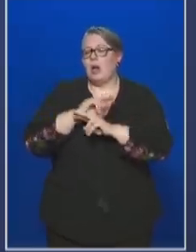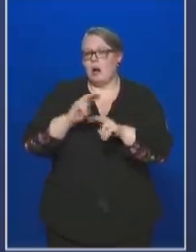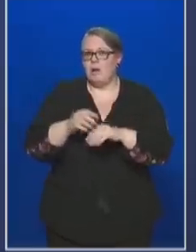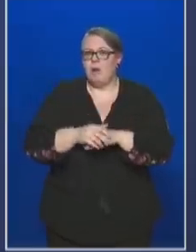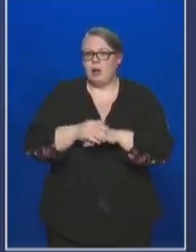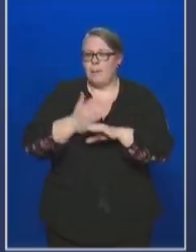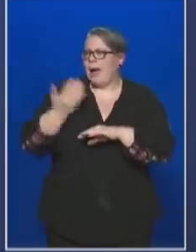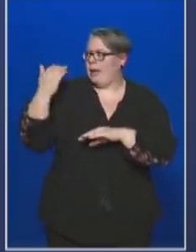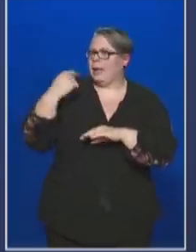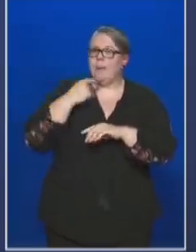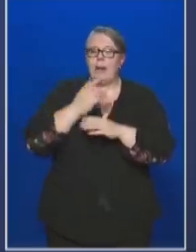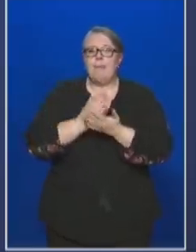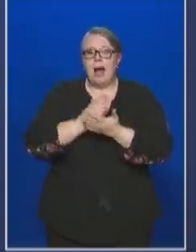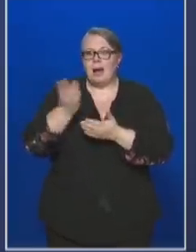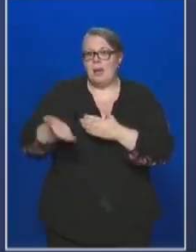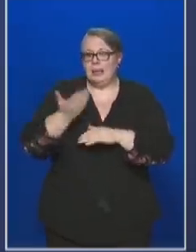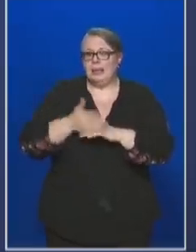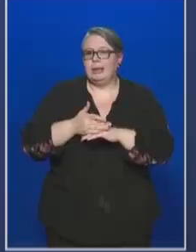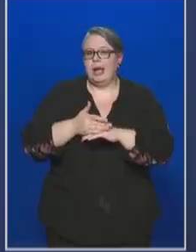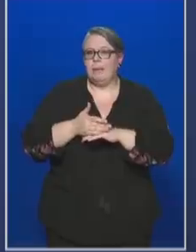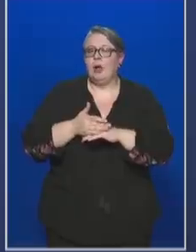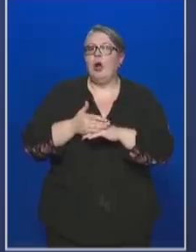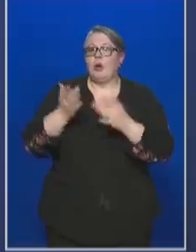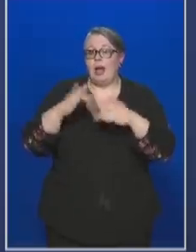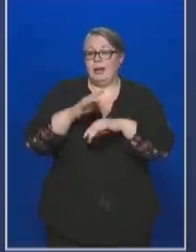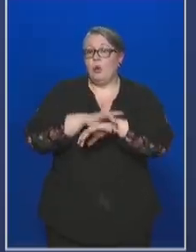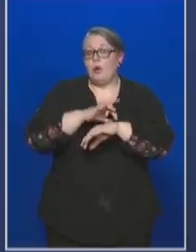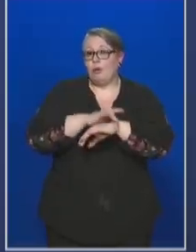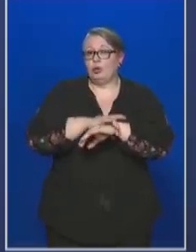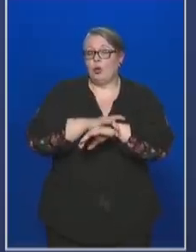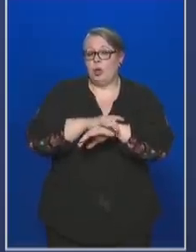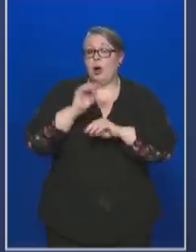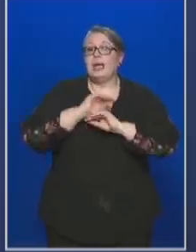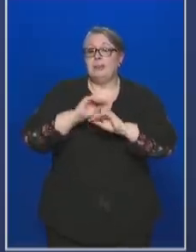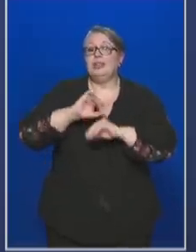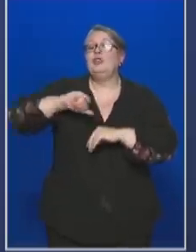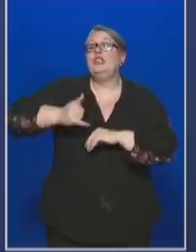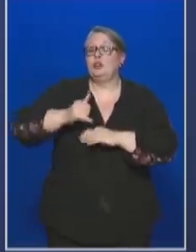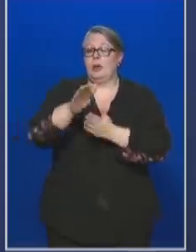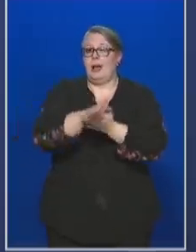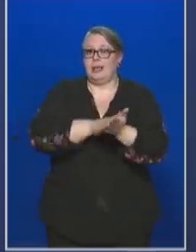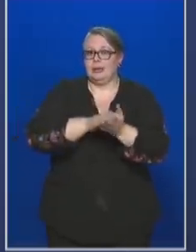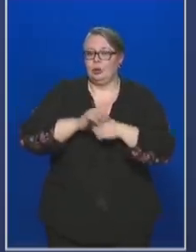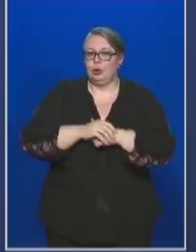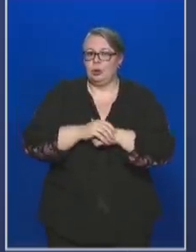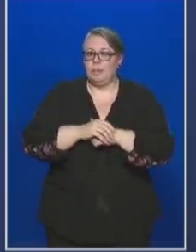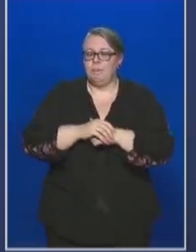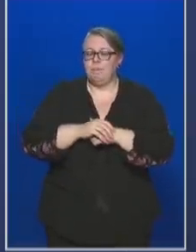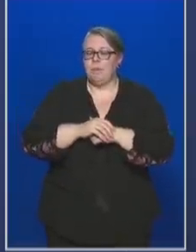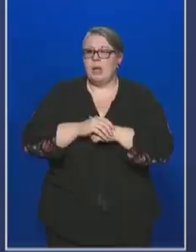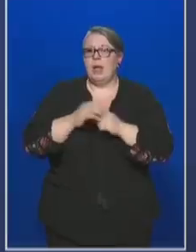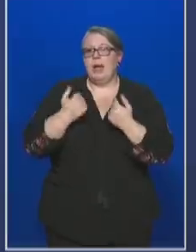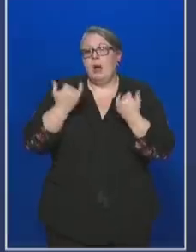Azt már korábban említettem, hogy a rezidenseknek a képzése is elkezdődött. Úgyhogy én ezt